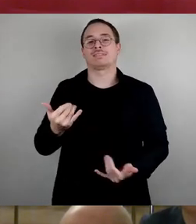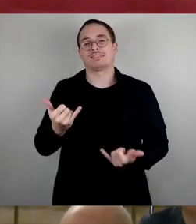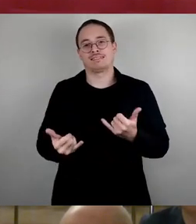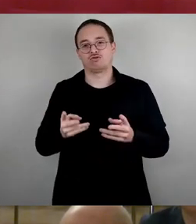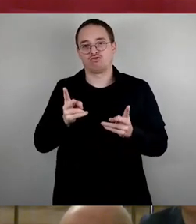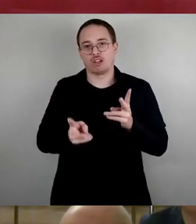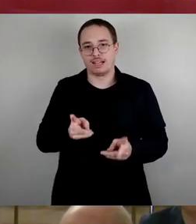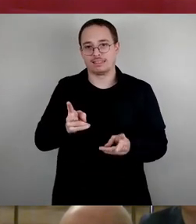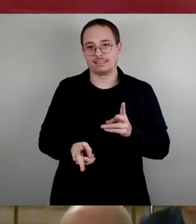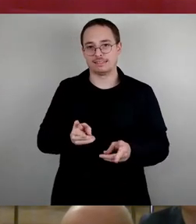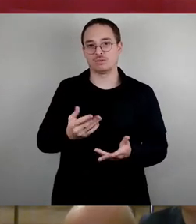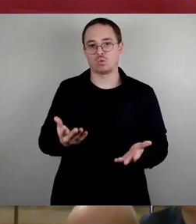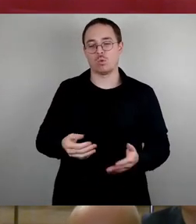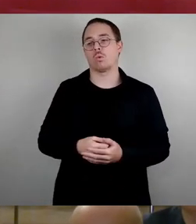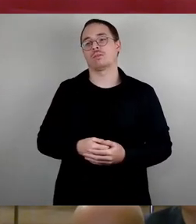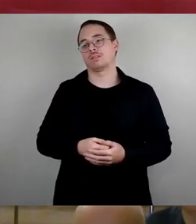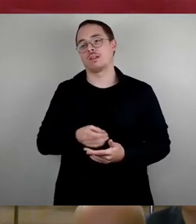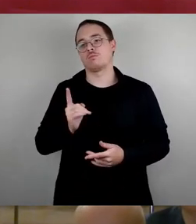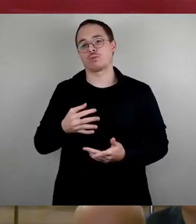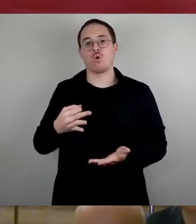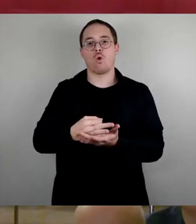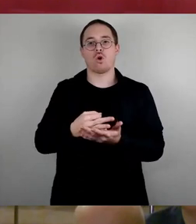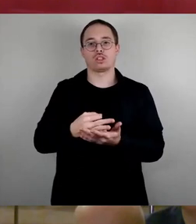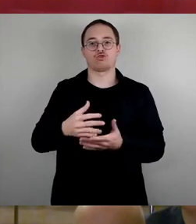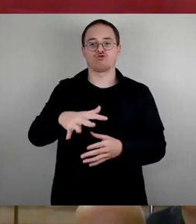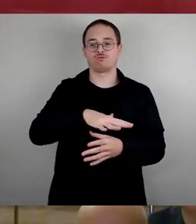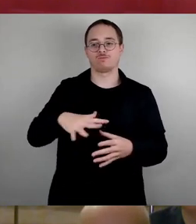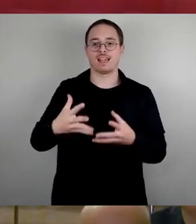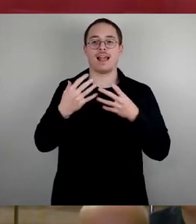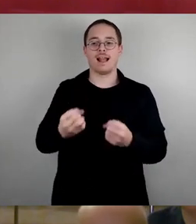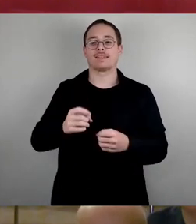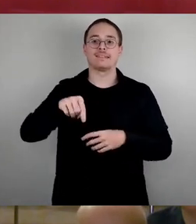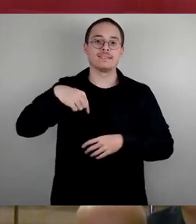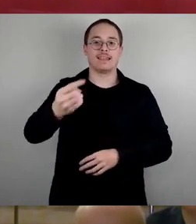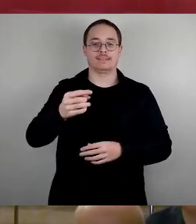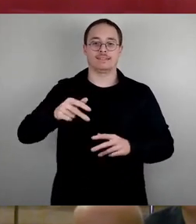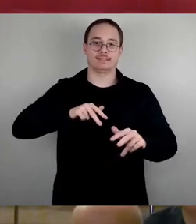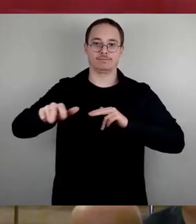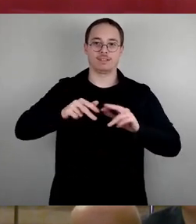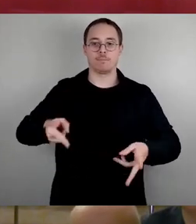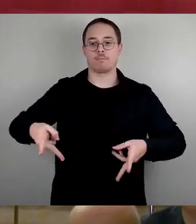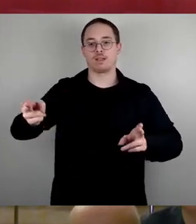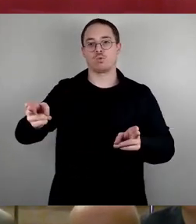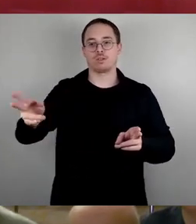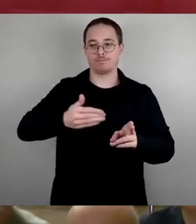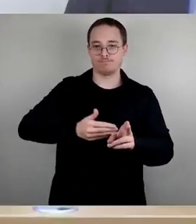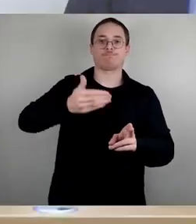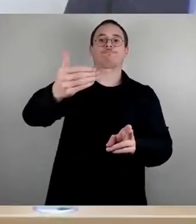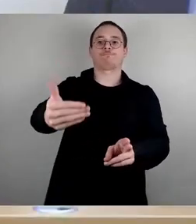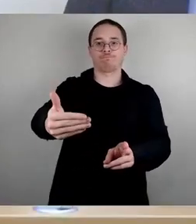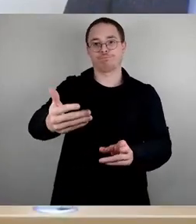nächste Legislaturperiode vertagt werden, deswegen konnte ich auch dieser Hauptsatzungsänderung nicht zustimmen. Okay,